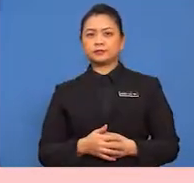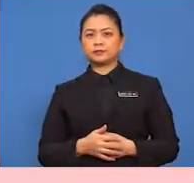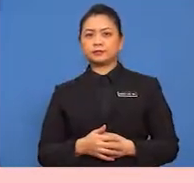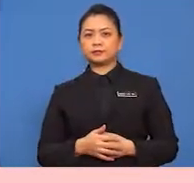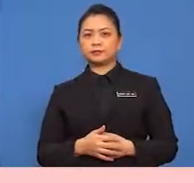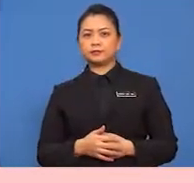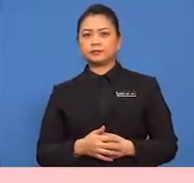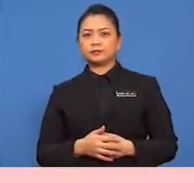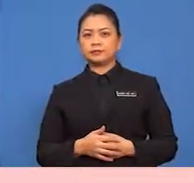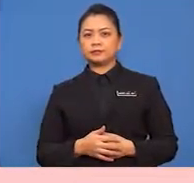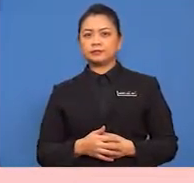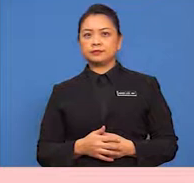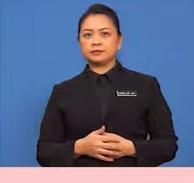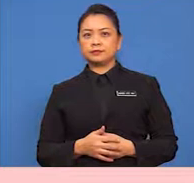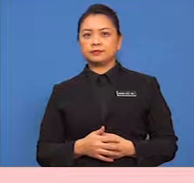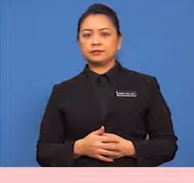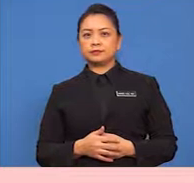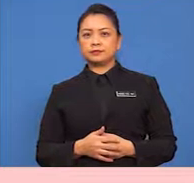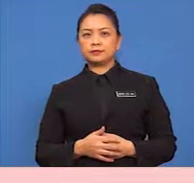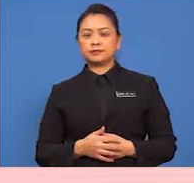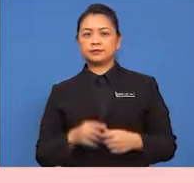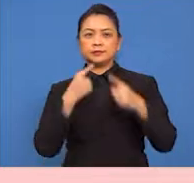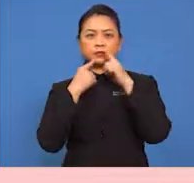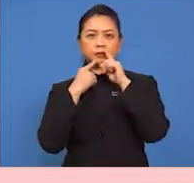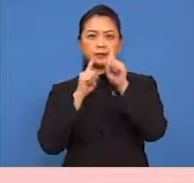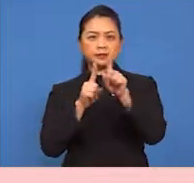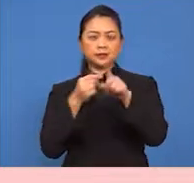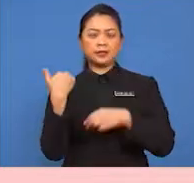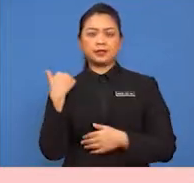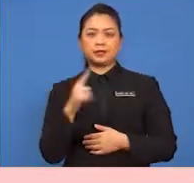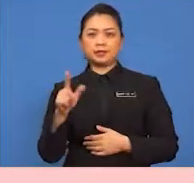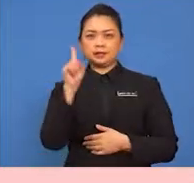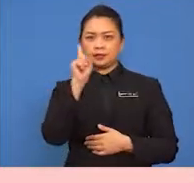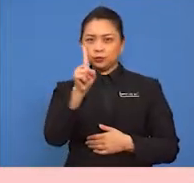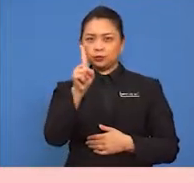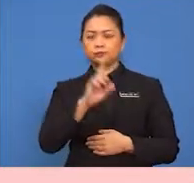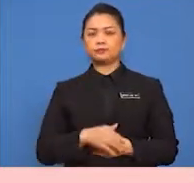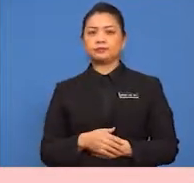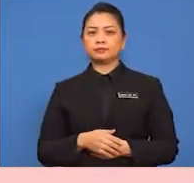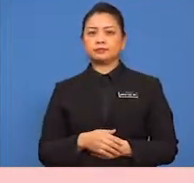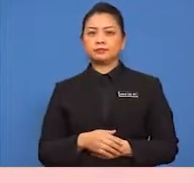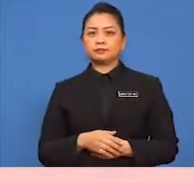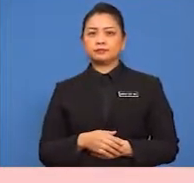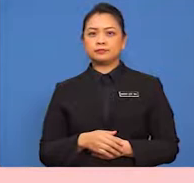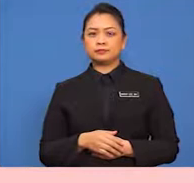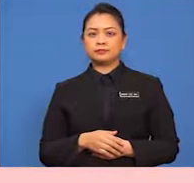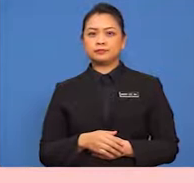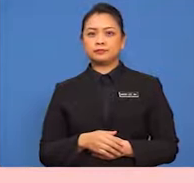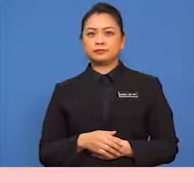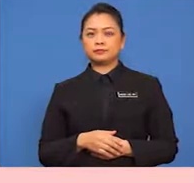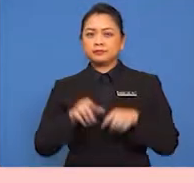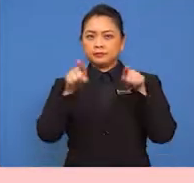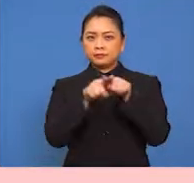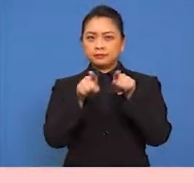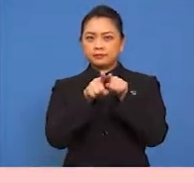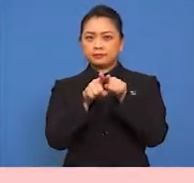negatif 1 Darap 5 Jawapannya ialah 1 1 darap X sama